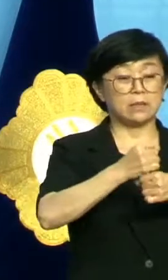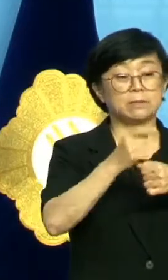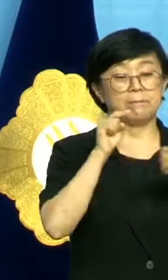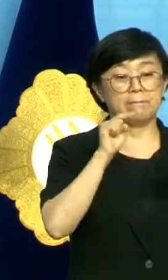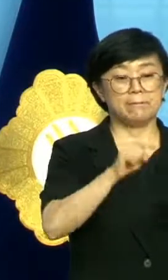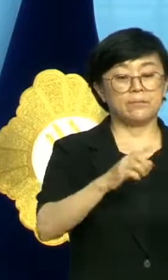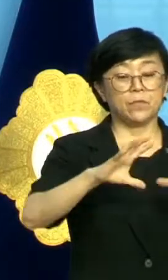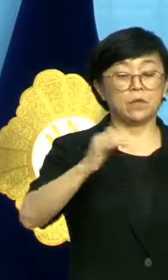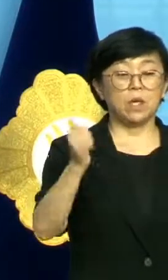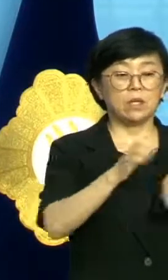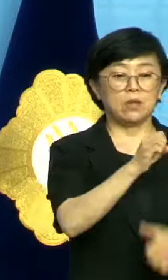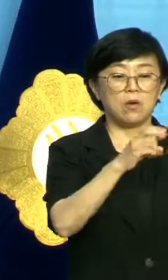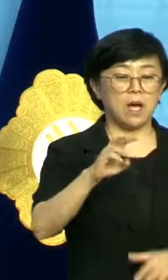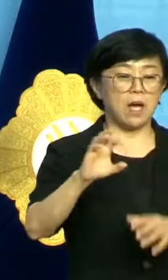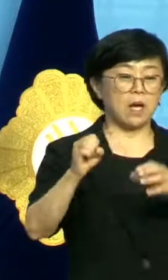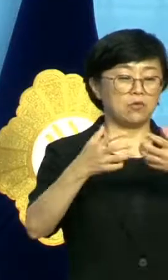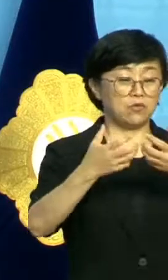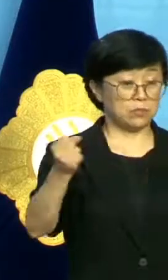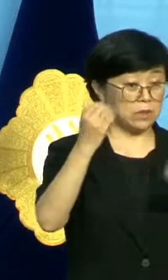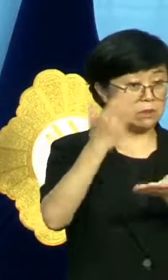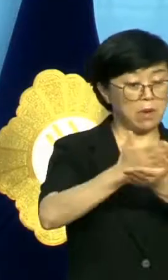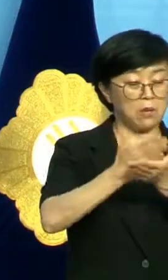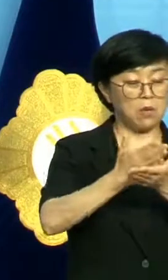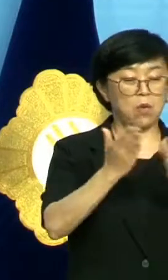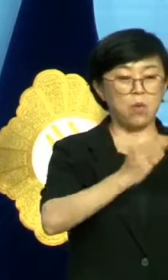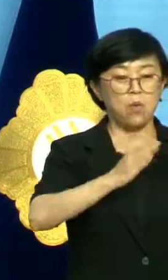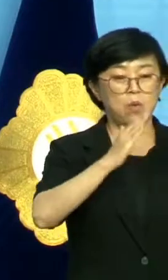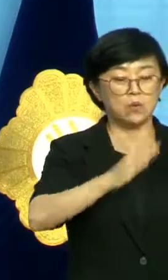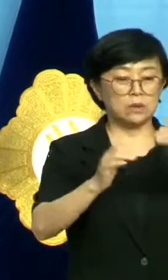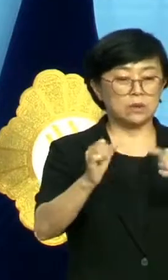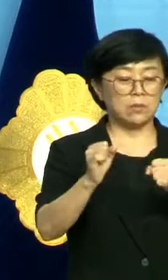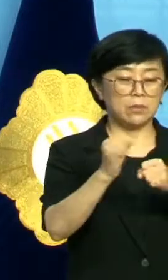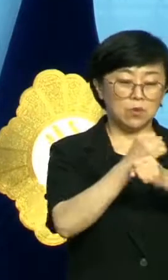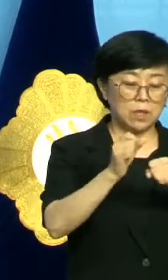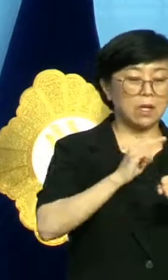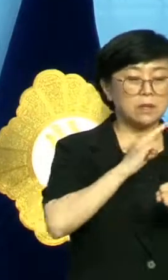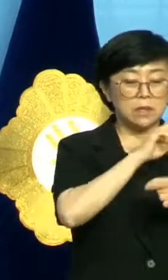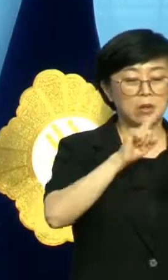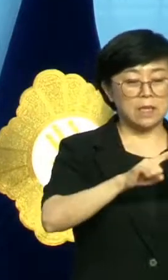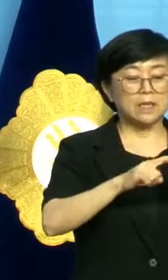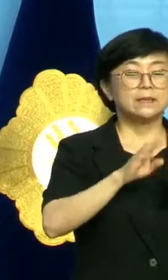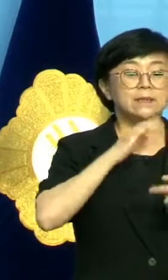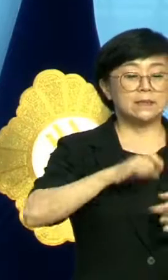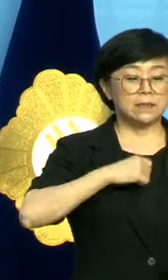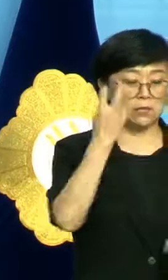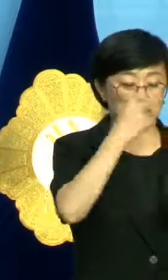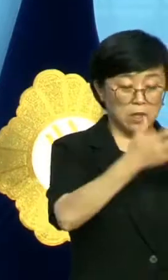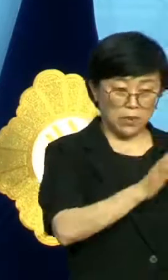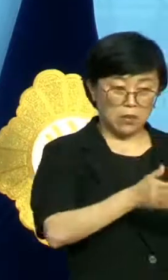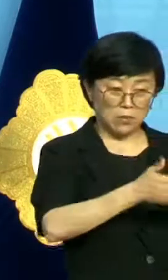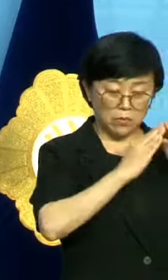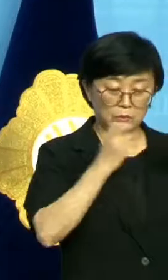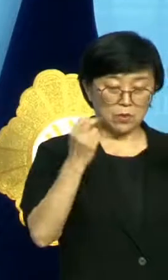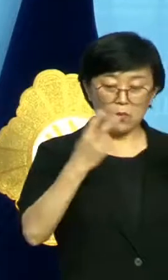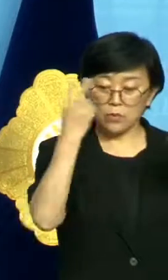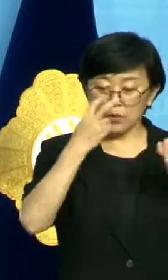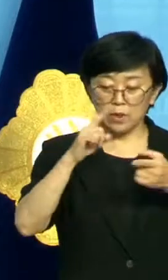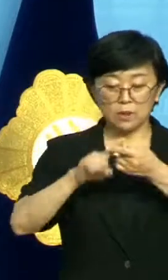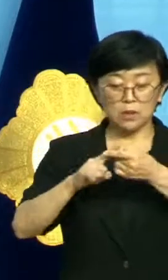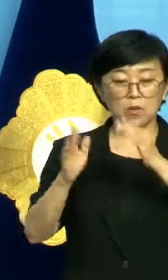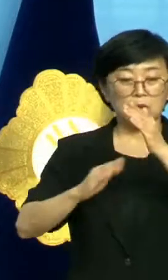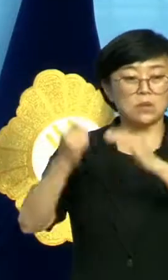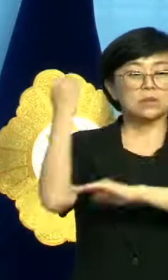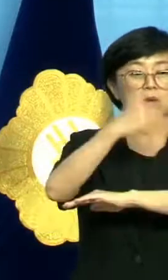국회는 여야 구분 없이 공론조작 의혹을 조사하는 진상조사위원회를 구성하고 재검토위의 잘못된 공론